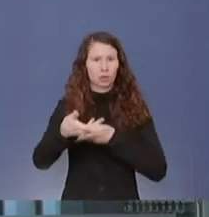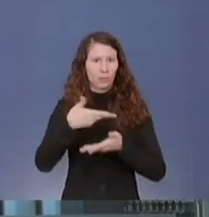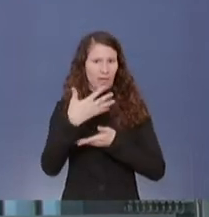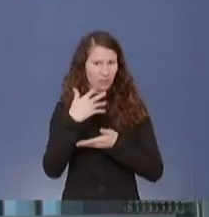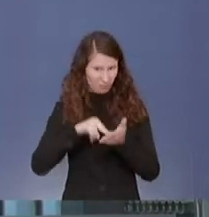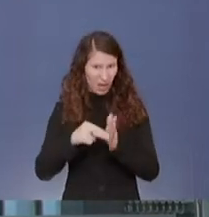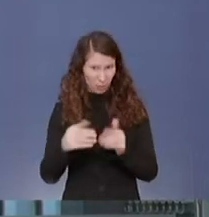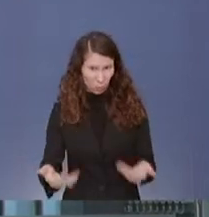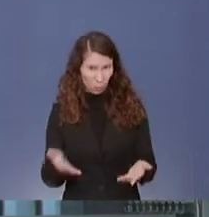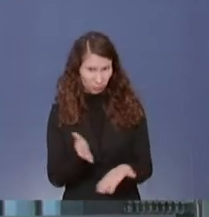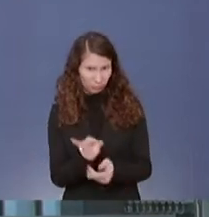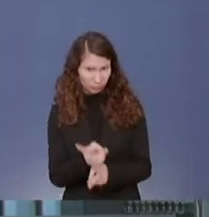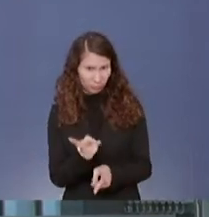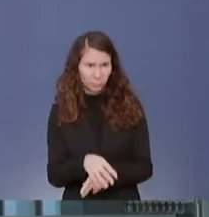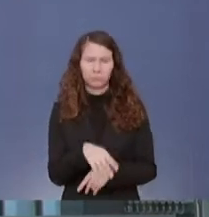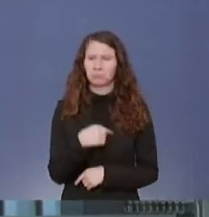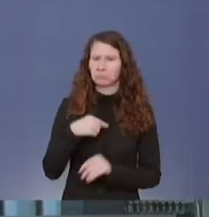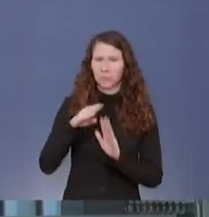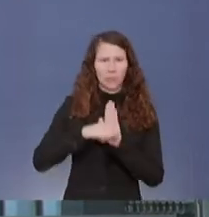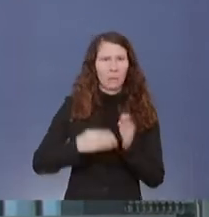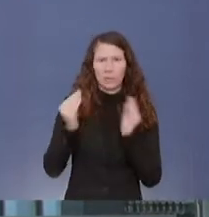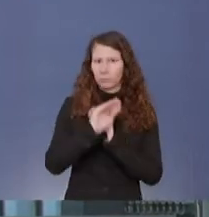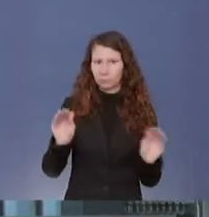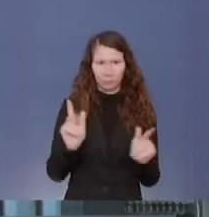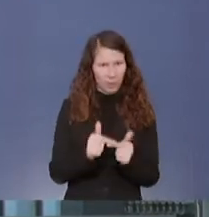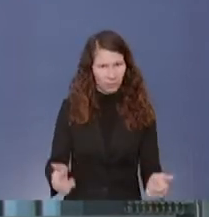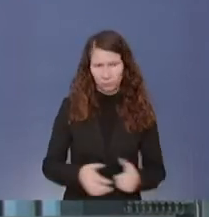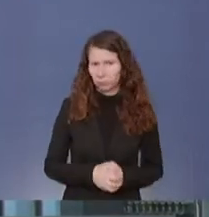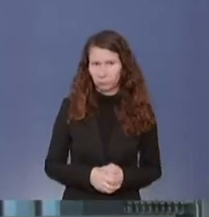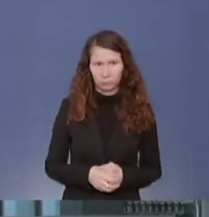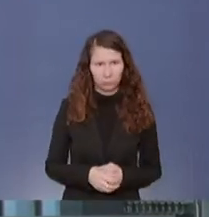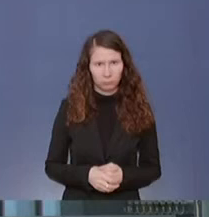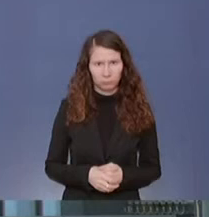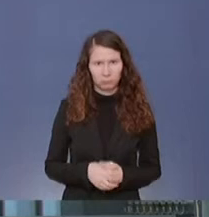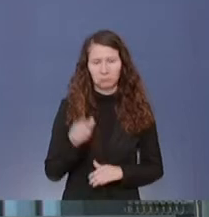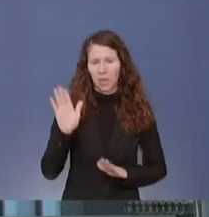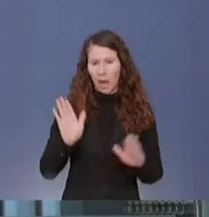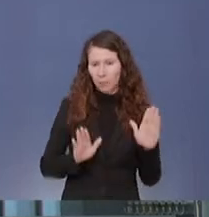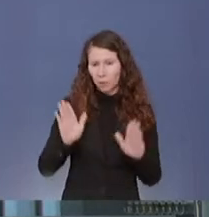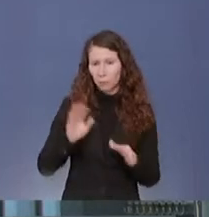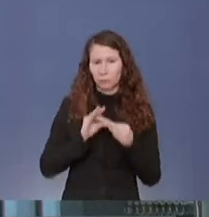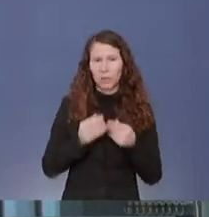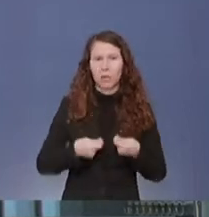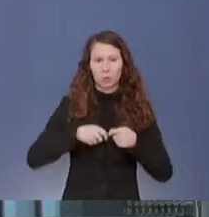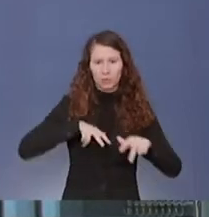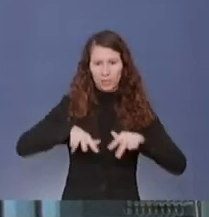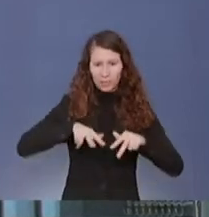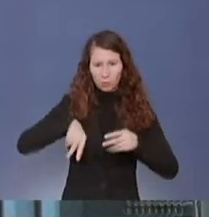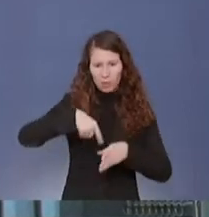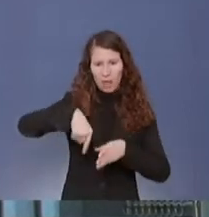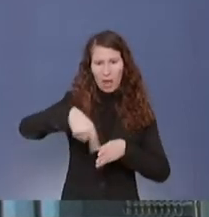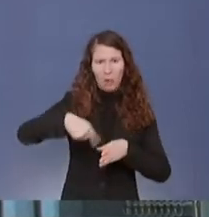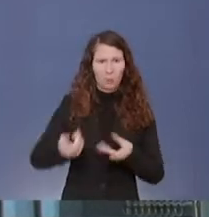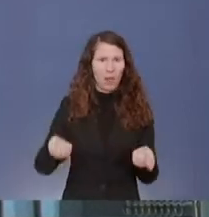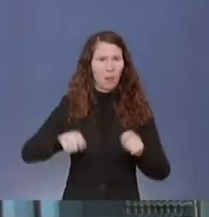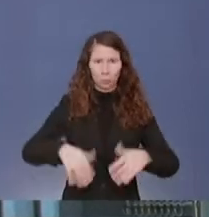Ich habe da keinen Termin zu nennen. Die Abstimmung innerhalb der Bundesregierung ist noch nicht abgeschlossen.